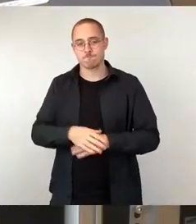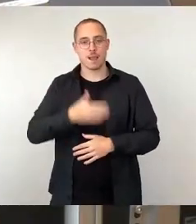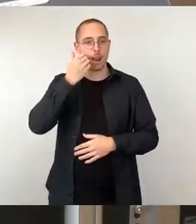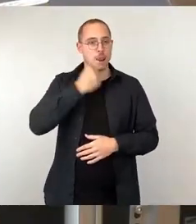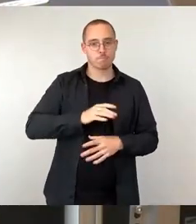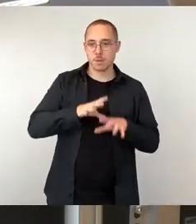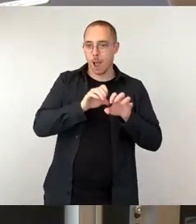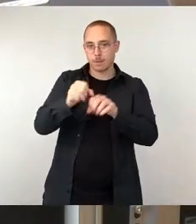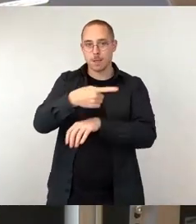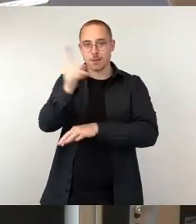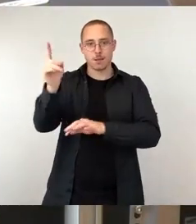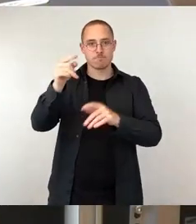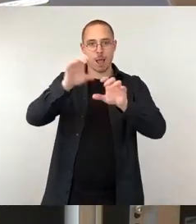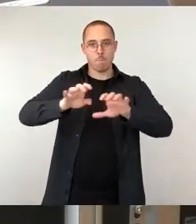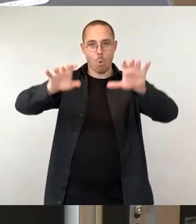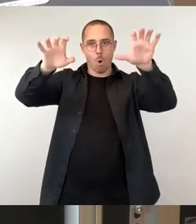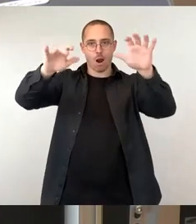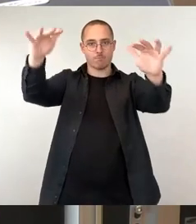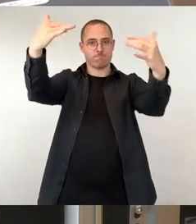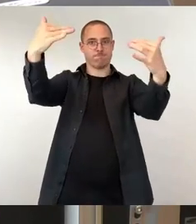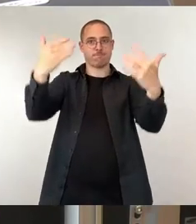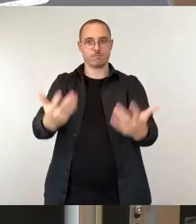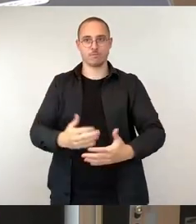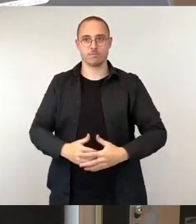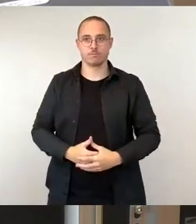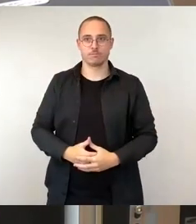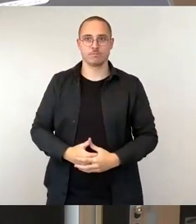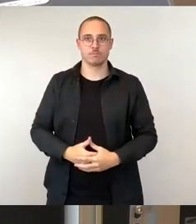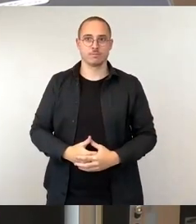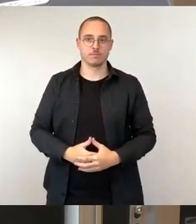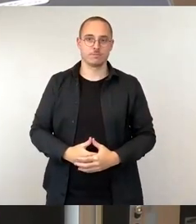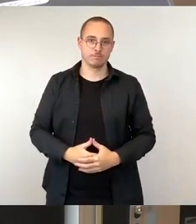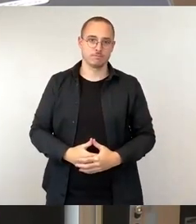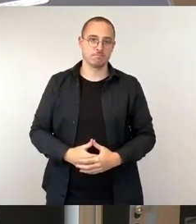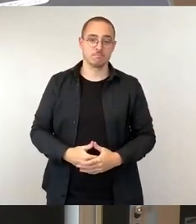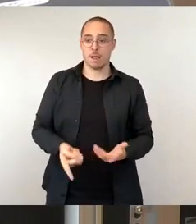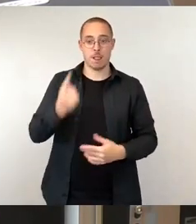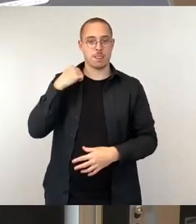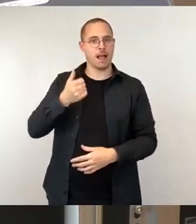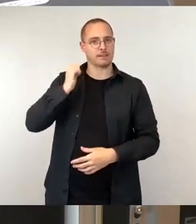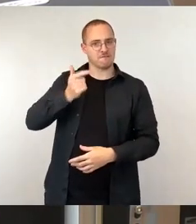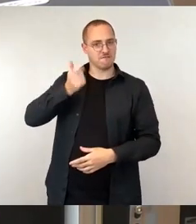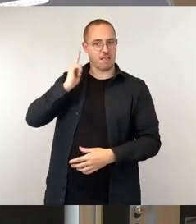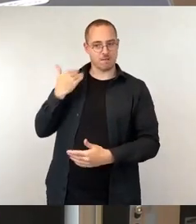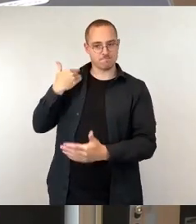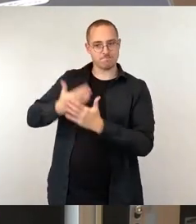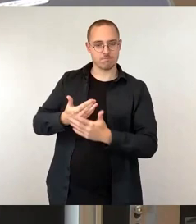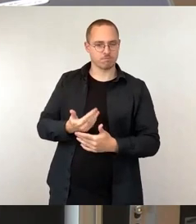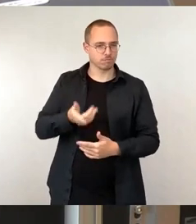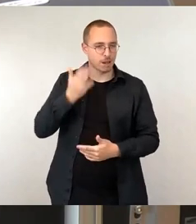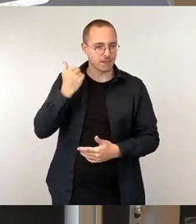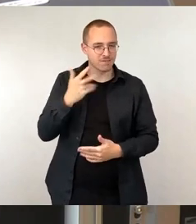letzten zwei bis drei Jahren haben wir nach 2015 einen erneuten, signifikanten Anstieg an